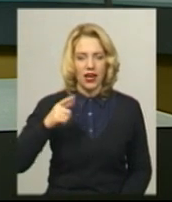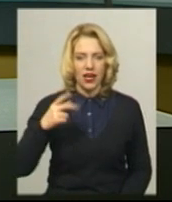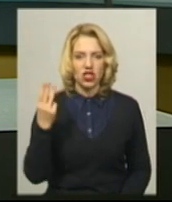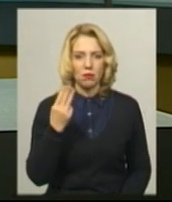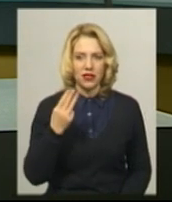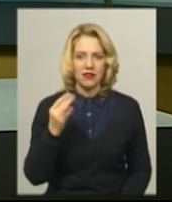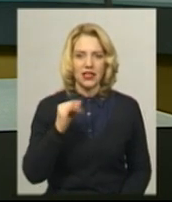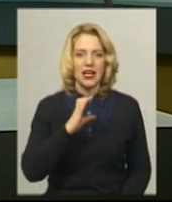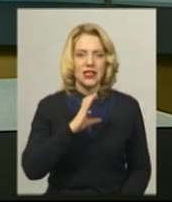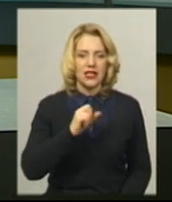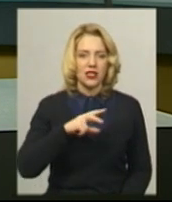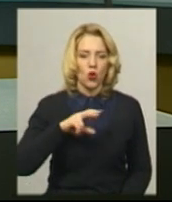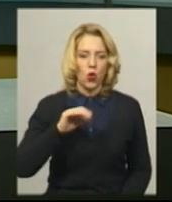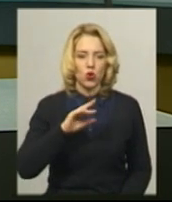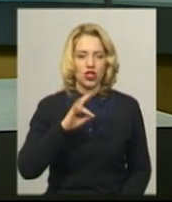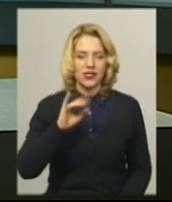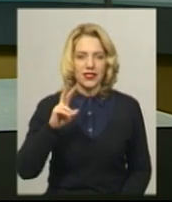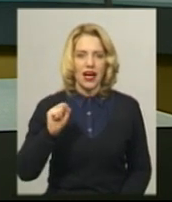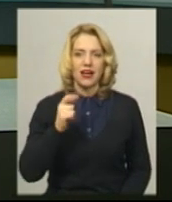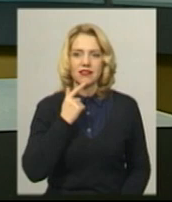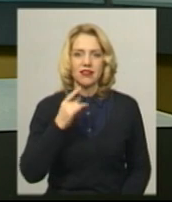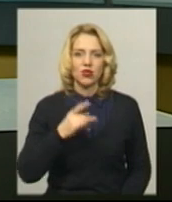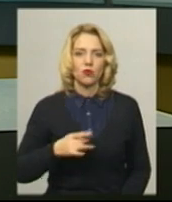також Заслучницька у Красилівському районі